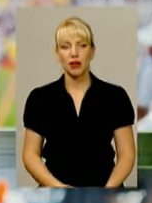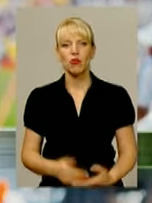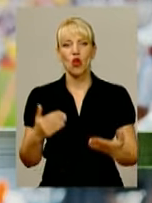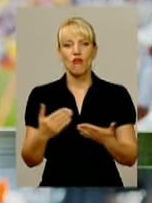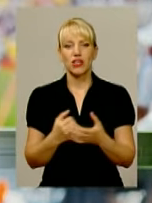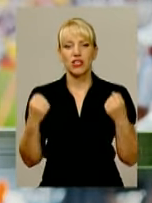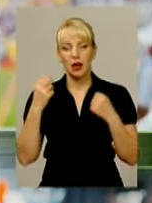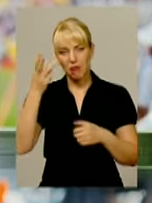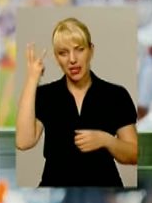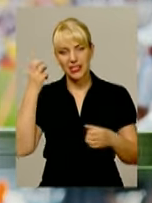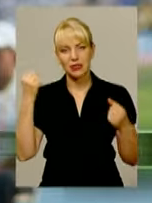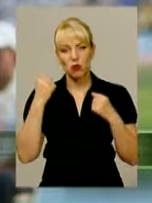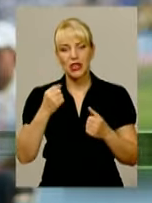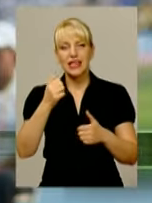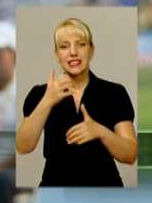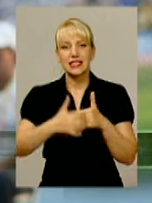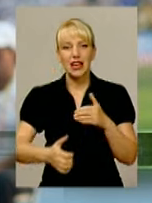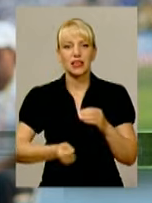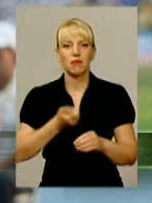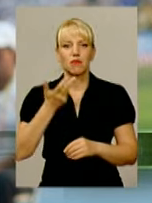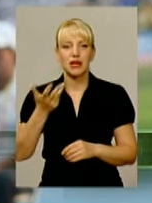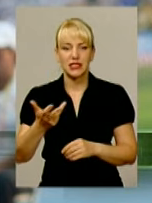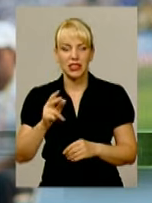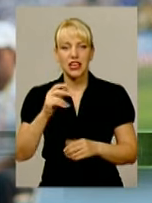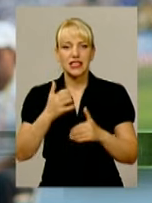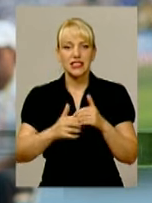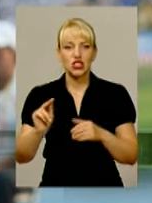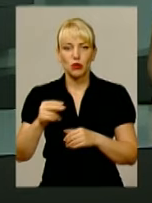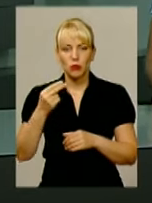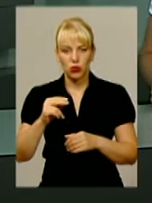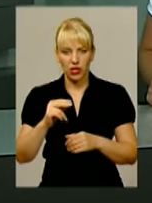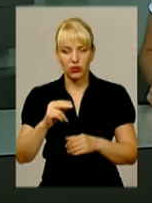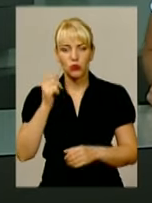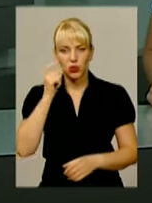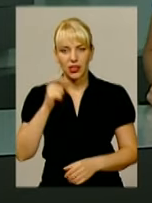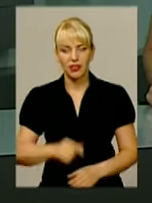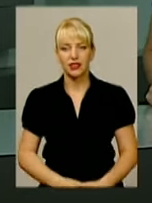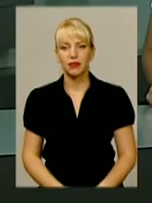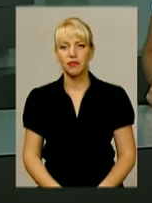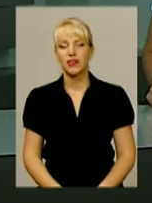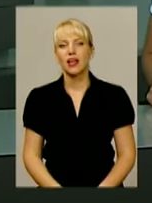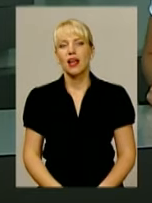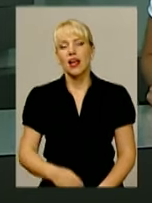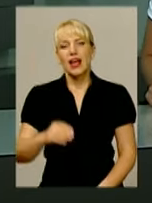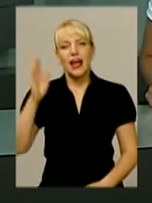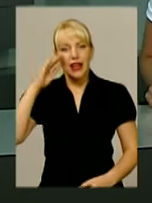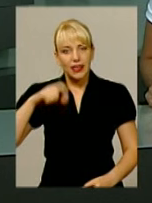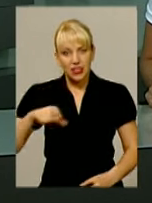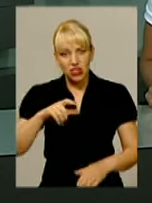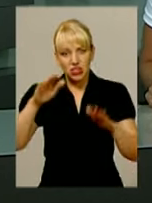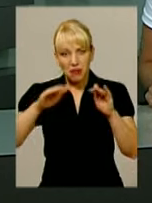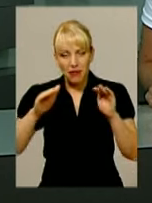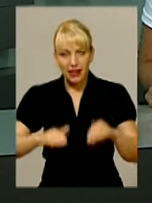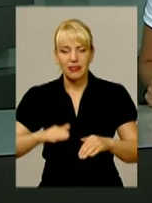Хмельницькі спортсмени серед призерів чемпіонату України з легкої атлетики. Річки міліють, риба гине,